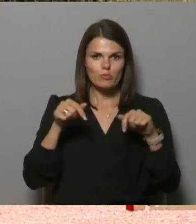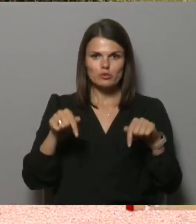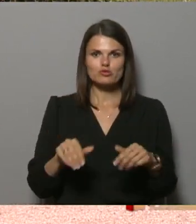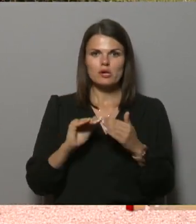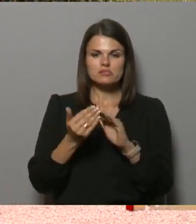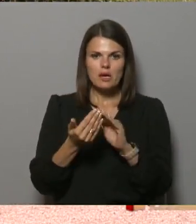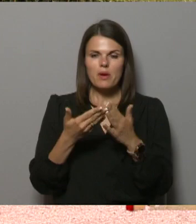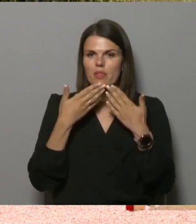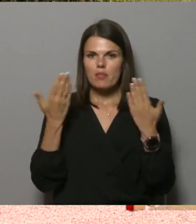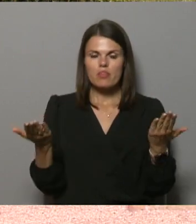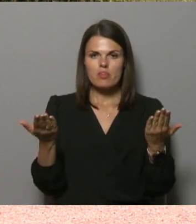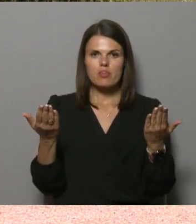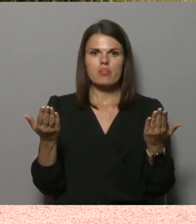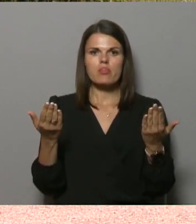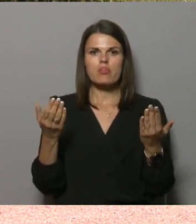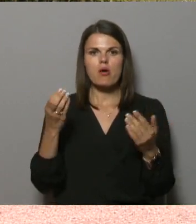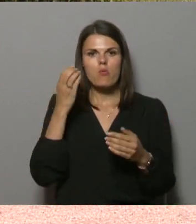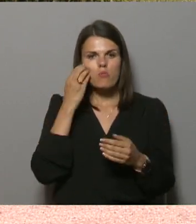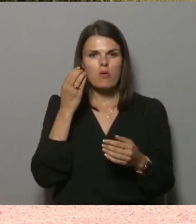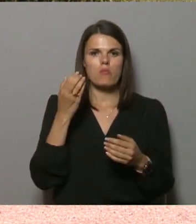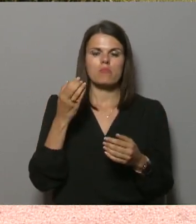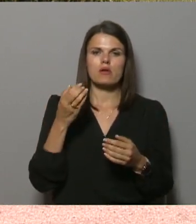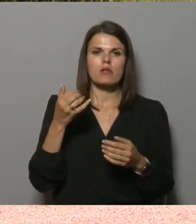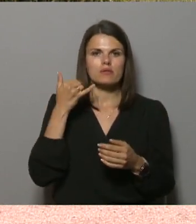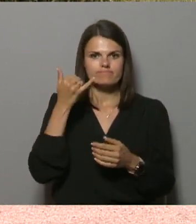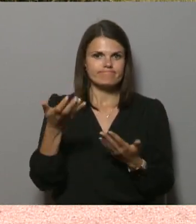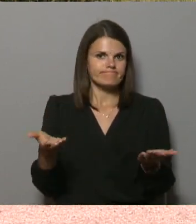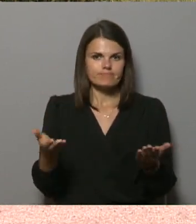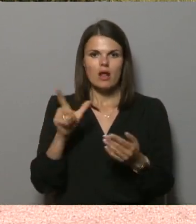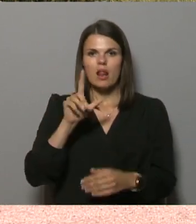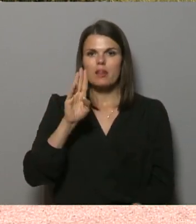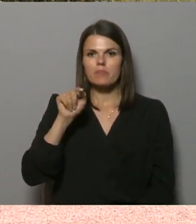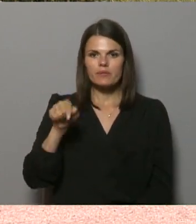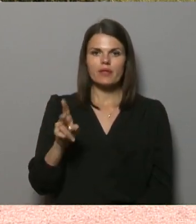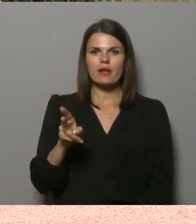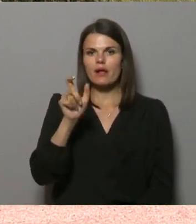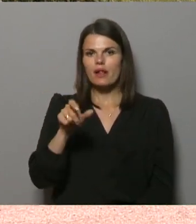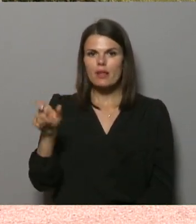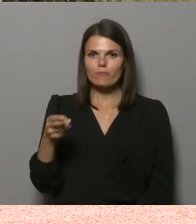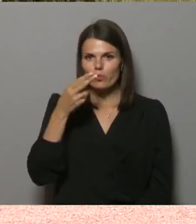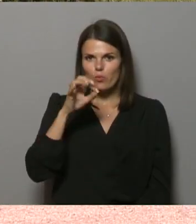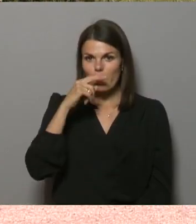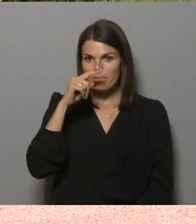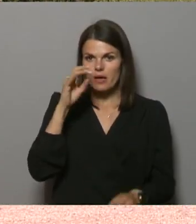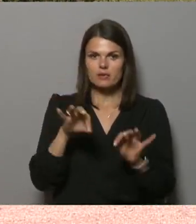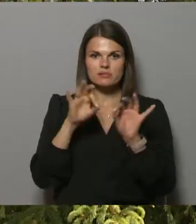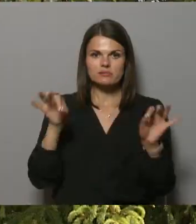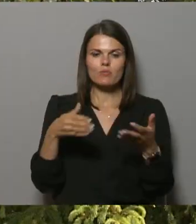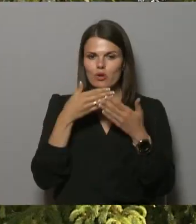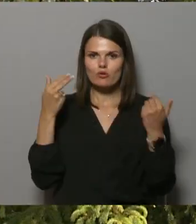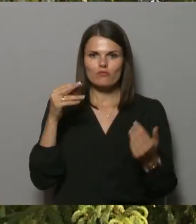tiematā nav tīkla pārklājums. Un LMT klientiem jau kaut kārta sākuma nav zonas.